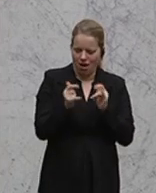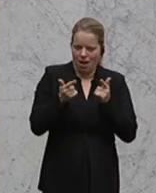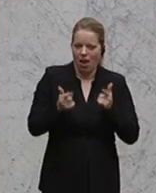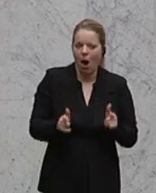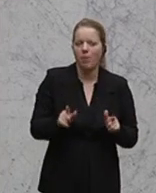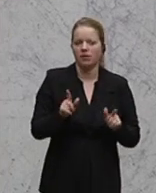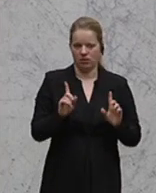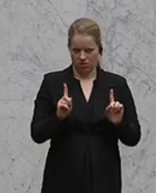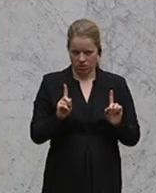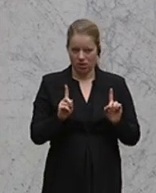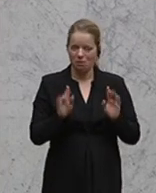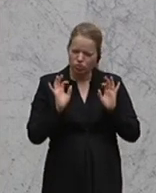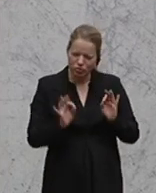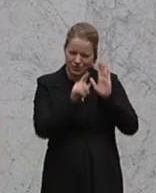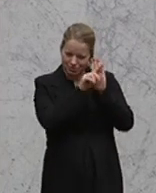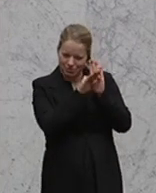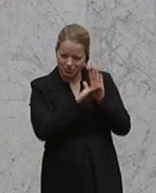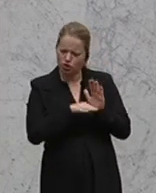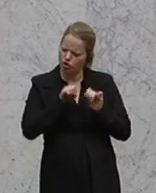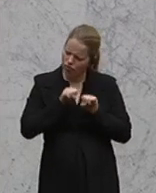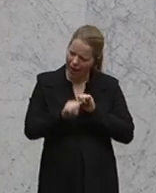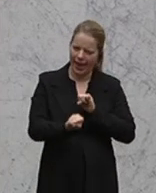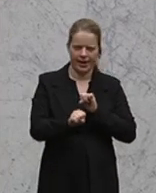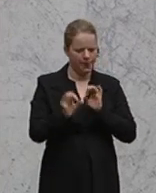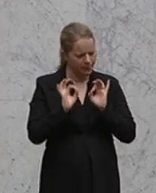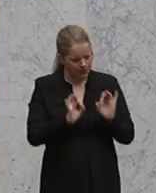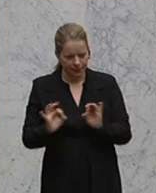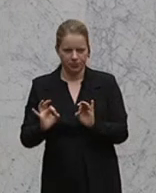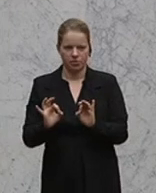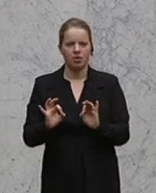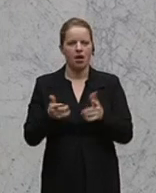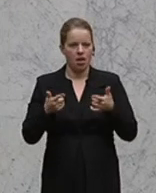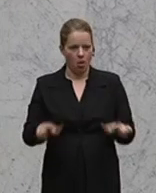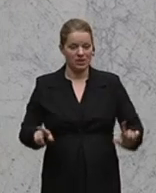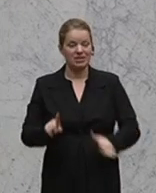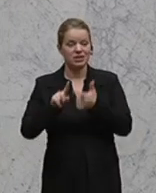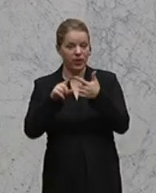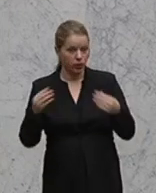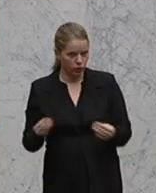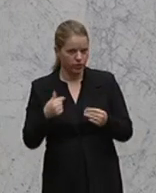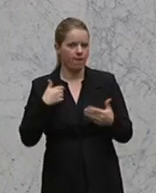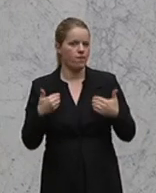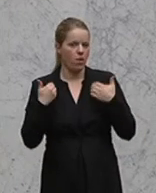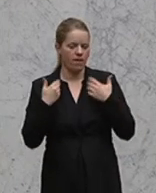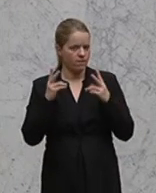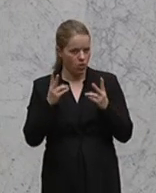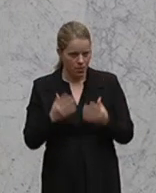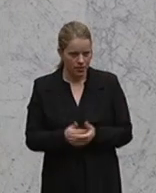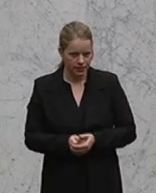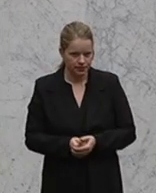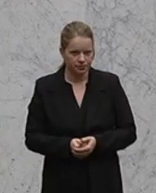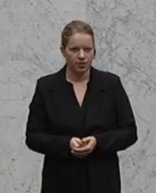Fällen, dass wir hier mit einem strengen Reglement das zulassen. Der zweite Grund, warum ich mich sehr freue, ist, dass